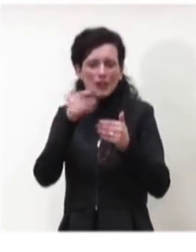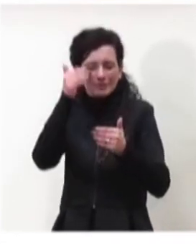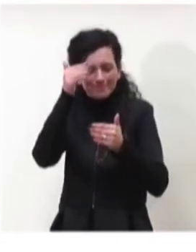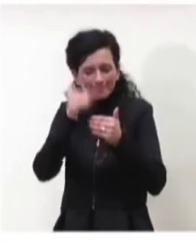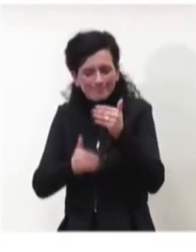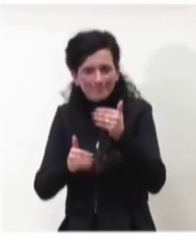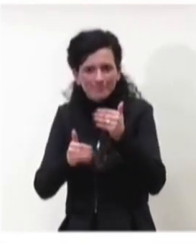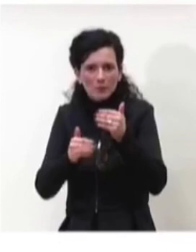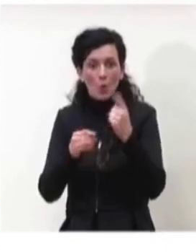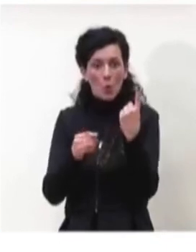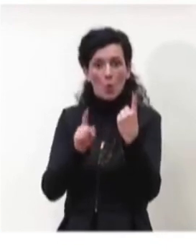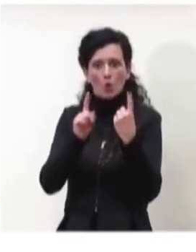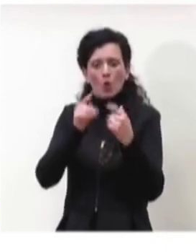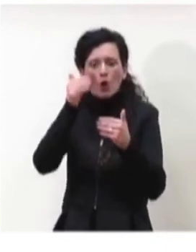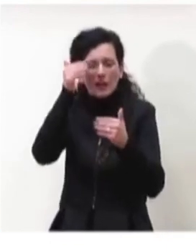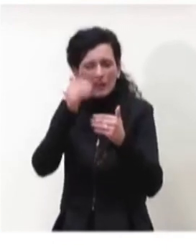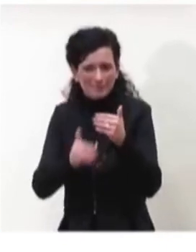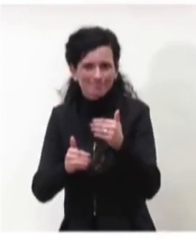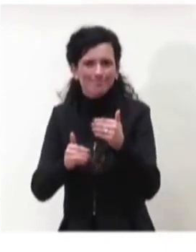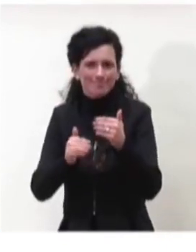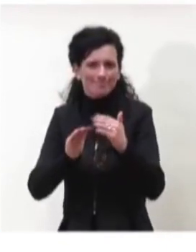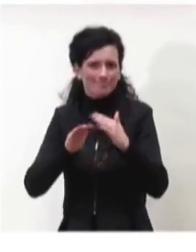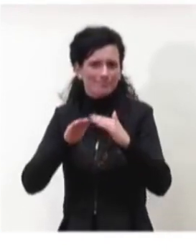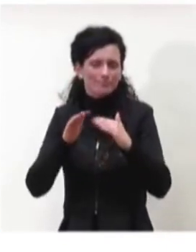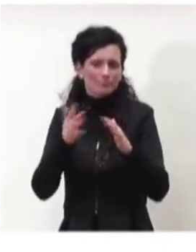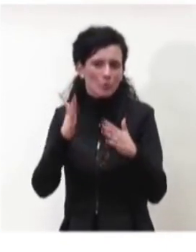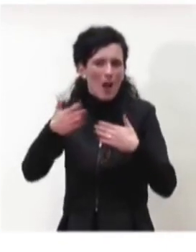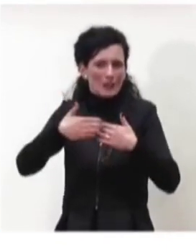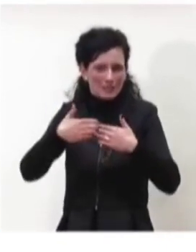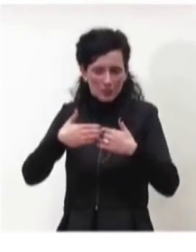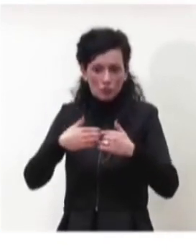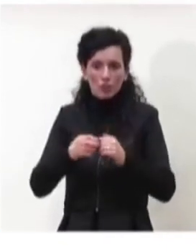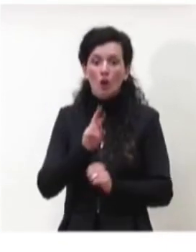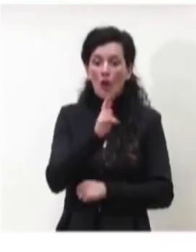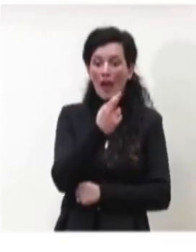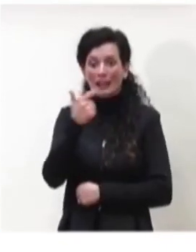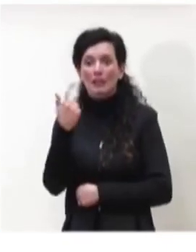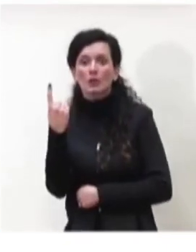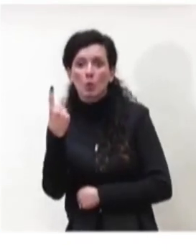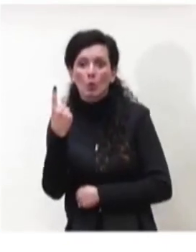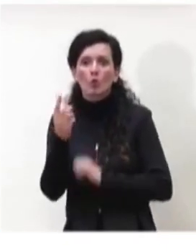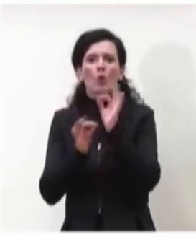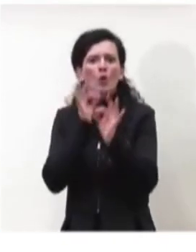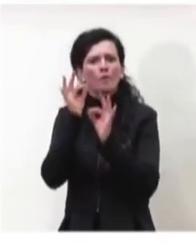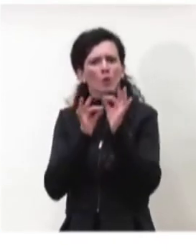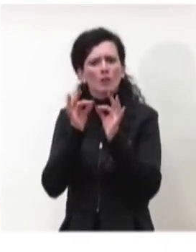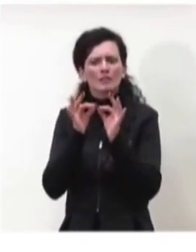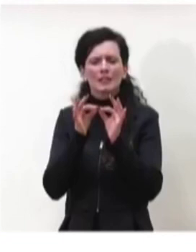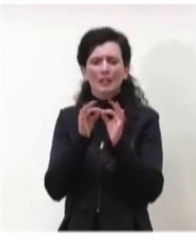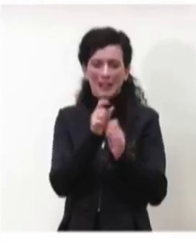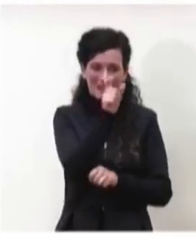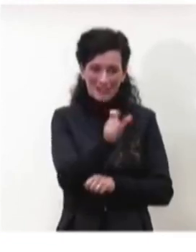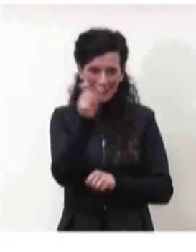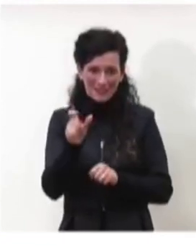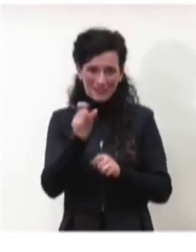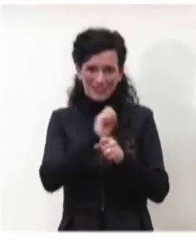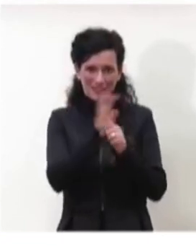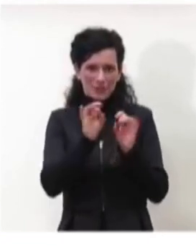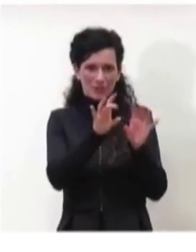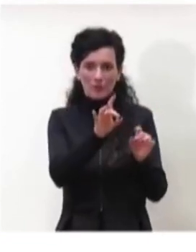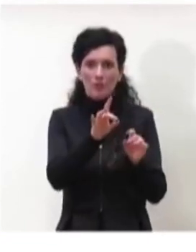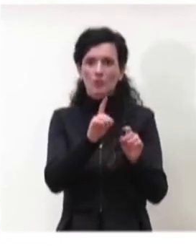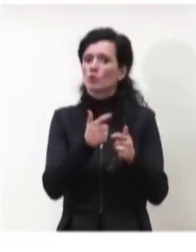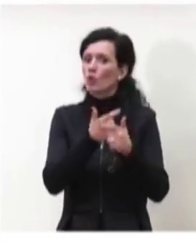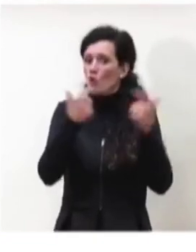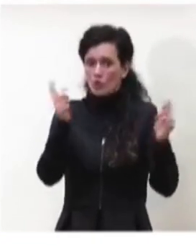soglia dell'1. Vi ricordo che un RT uguale a 1 vuol dire che il numero di casi non decresce, sopra 1 vuol dire che cresce,